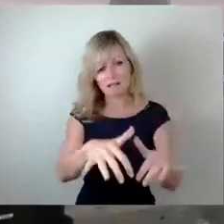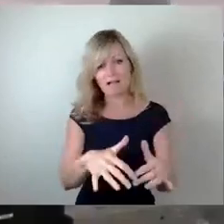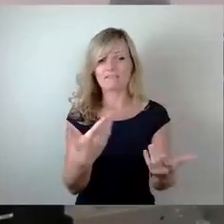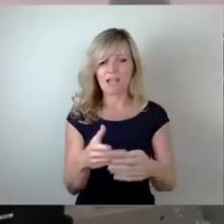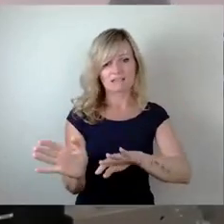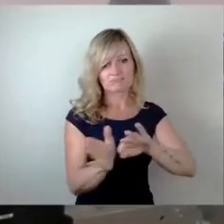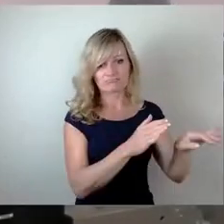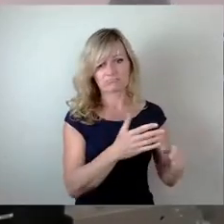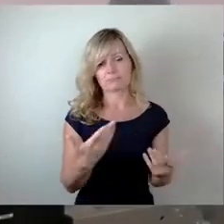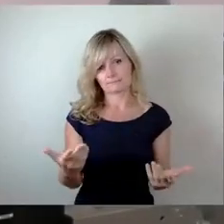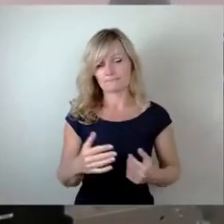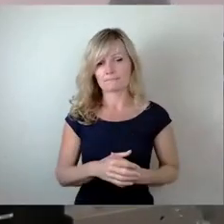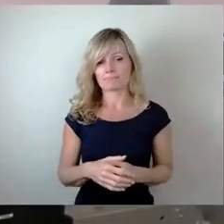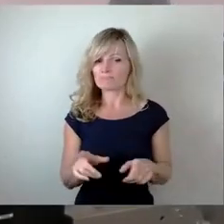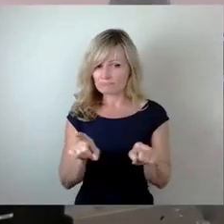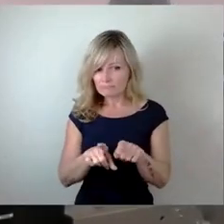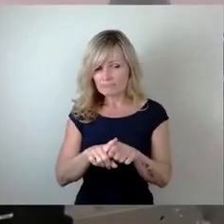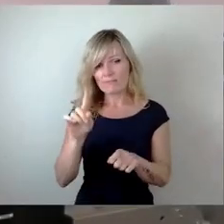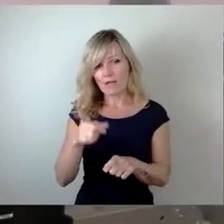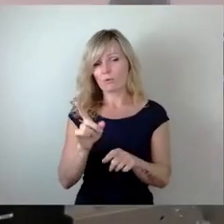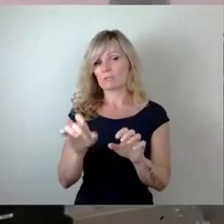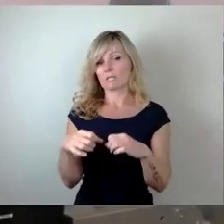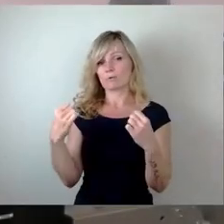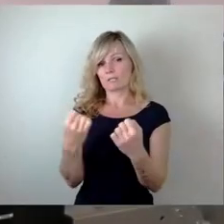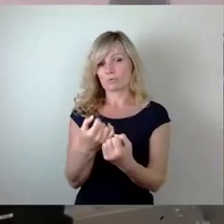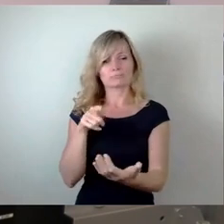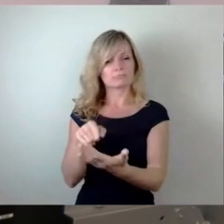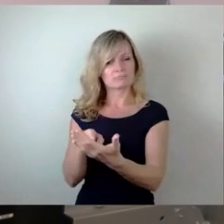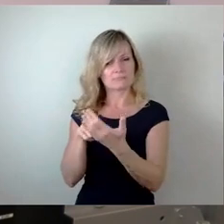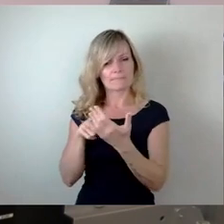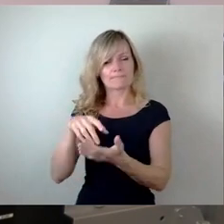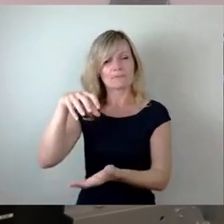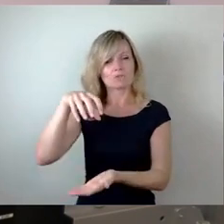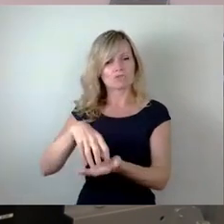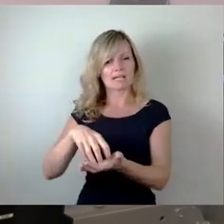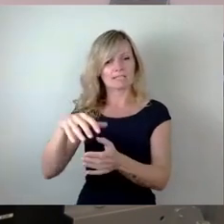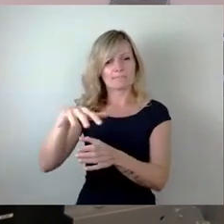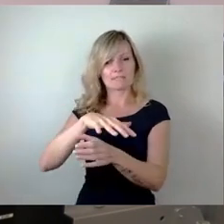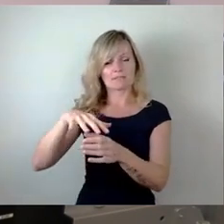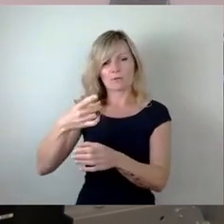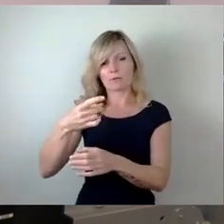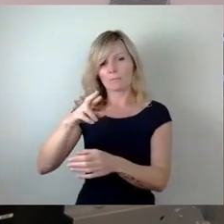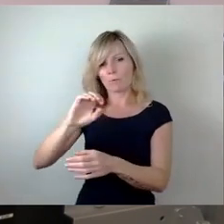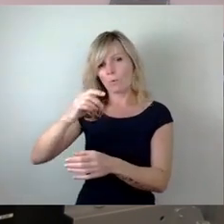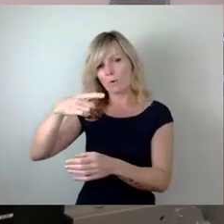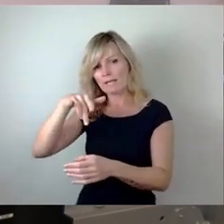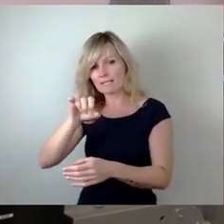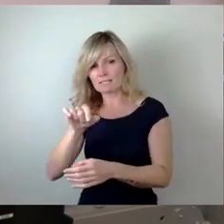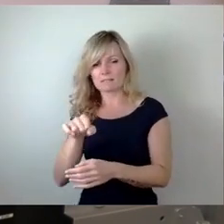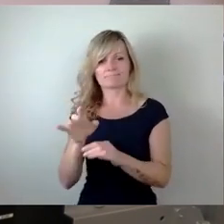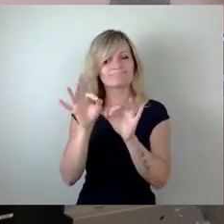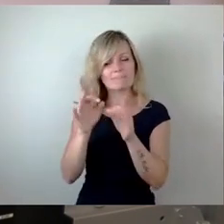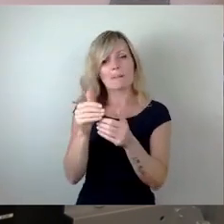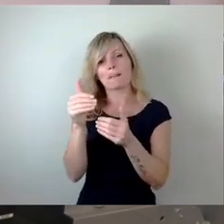Wir haben ähnlich die Situation, hier steht Stadtbezirk Prolis. Konkret ist das hinter der